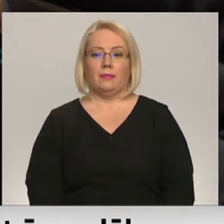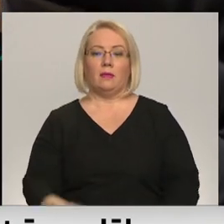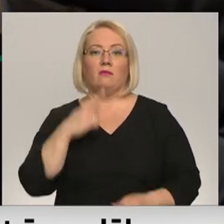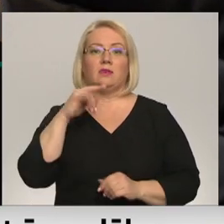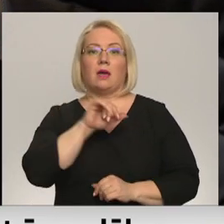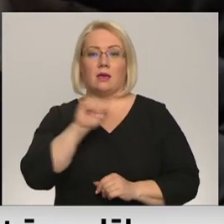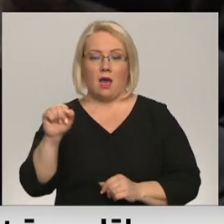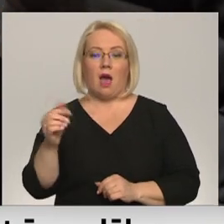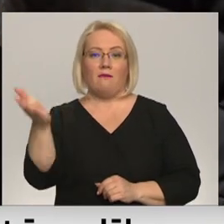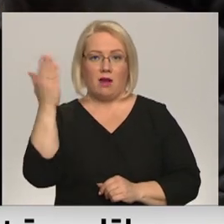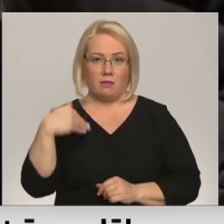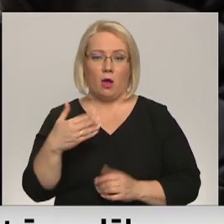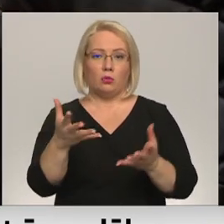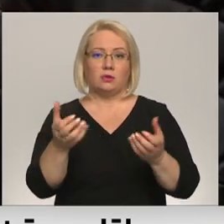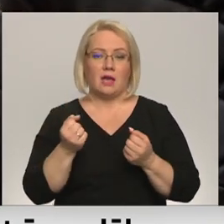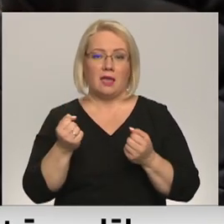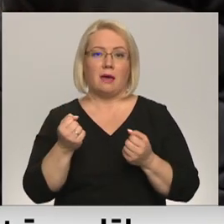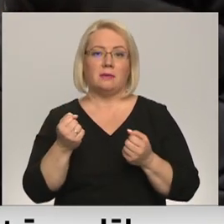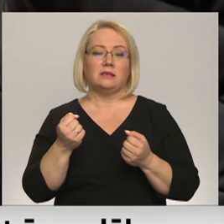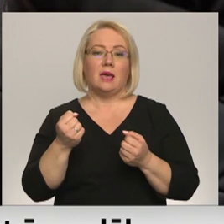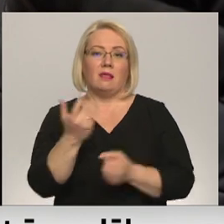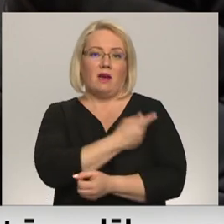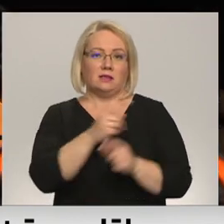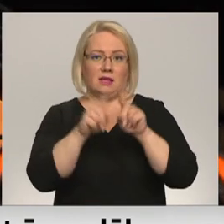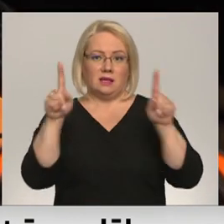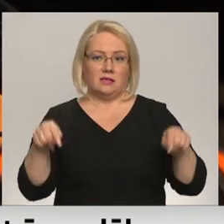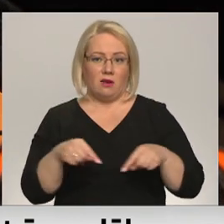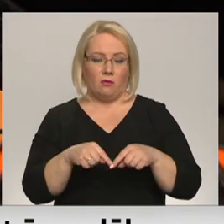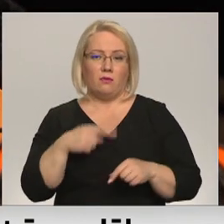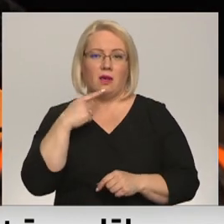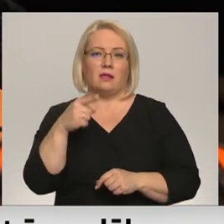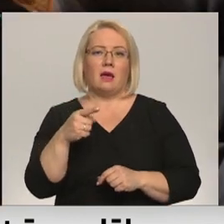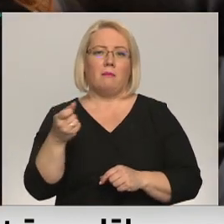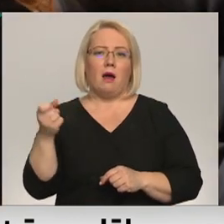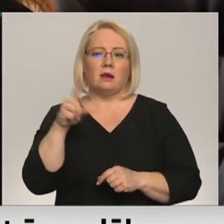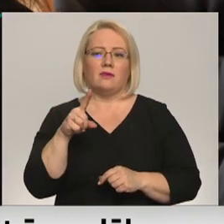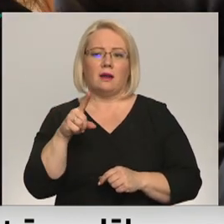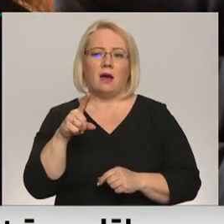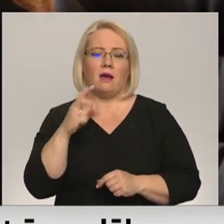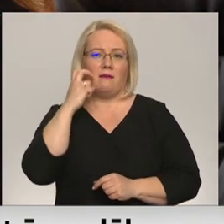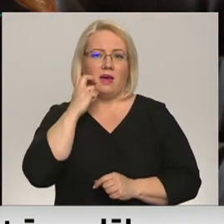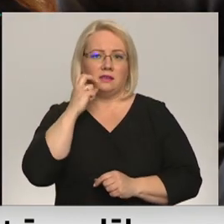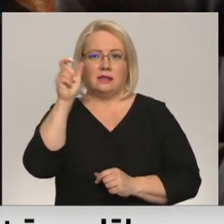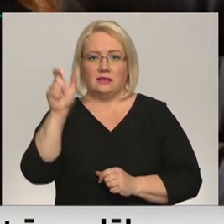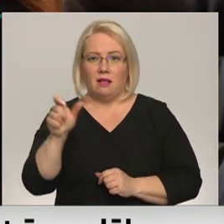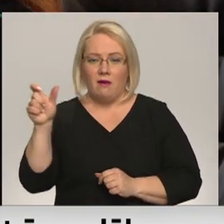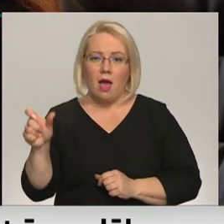braukt saņemtos certifikātu. Tī klienti ir porsvarā seniori,